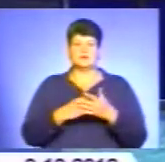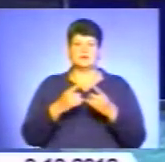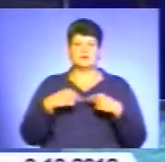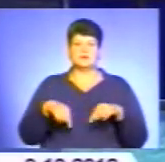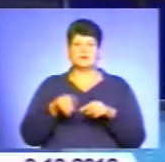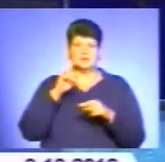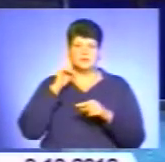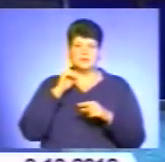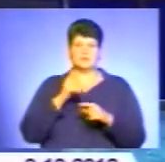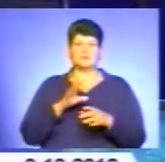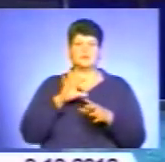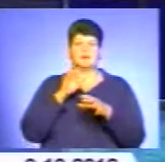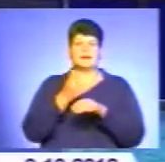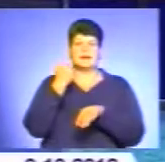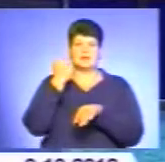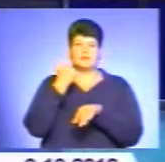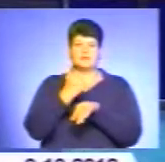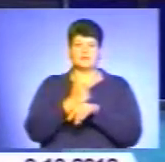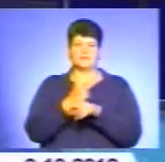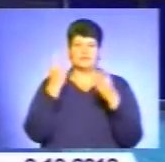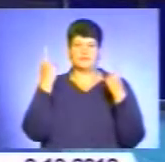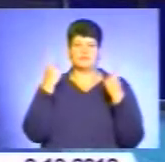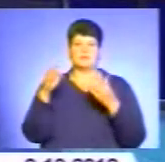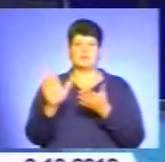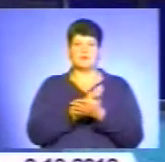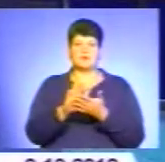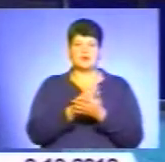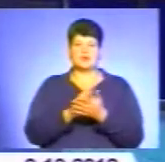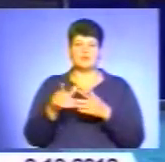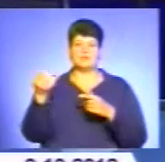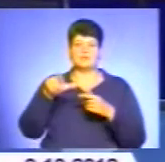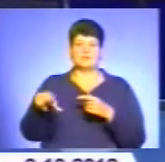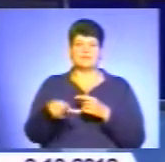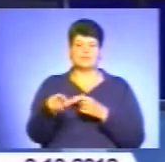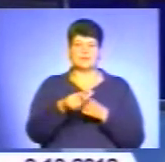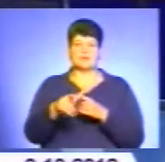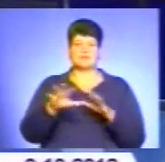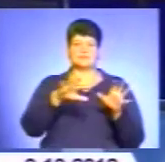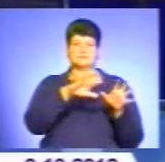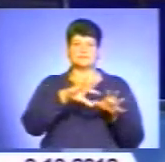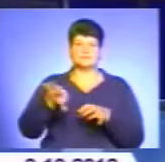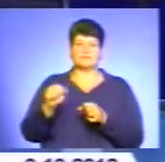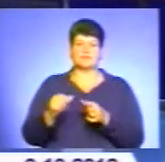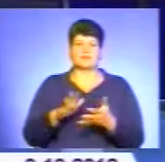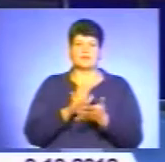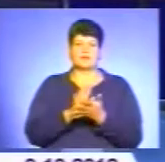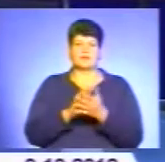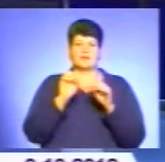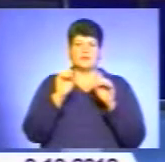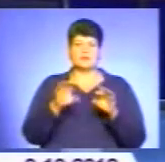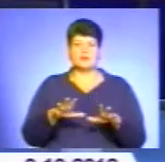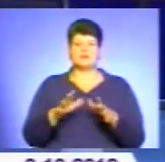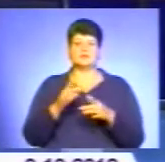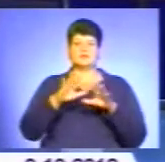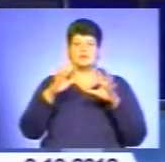ініціюють генеральне прибирання у гірлі річок. Екологічна мета акції – ліквідувати стихійні сміттєзвалища і прищепити молоді свідоме